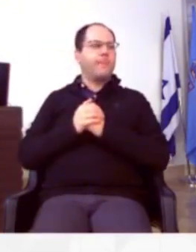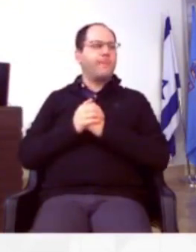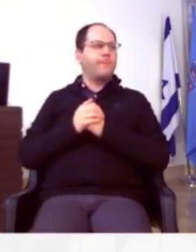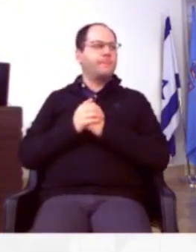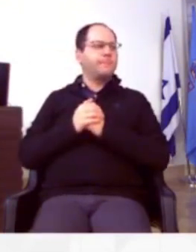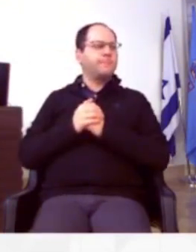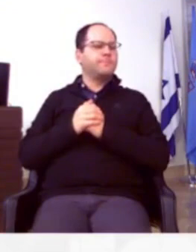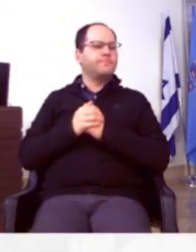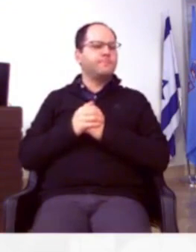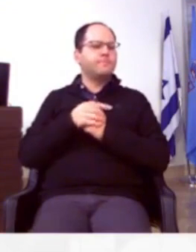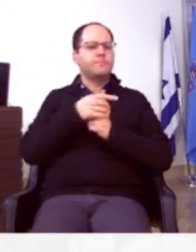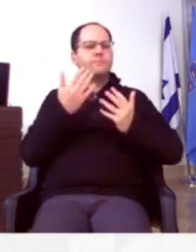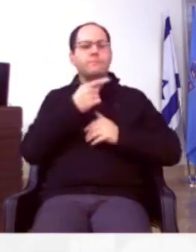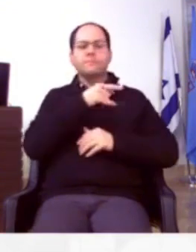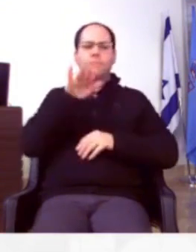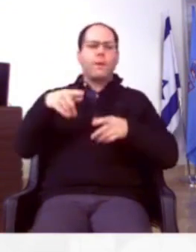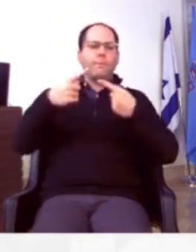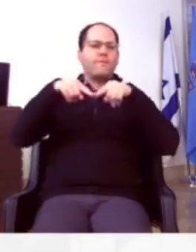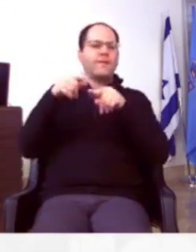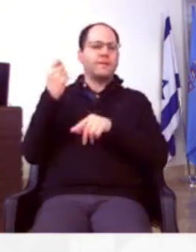של מה, לא ידעתי, צפרי לי.